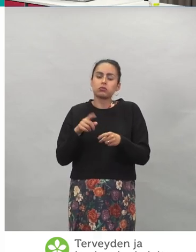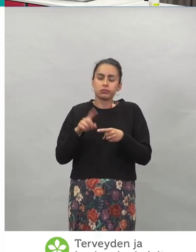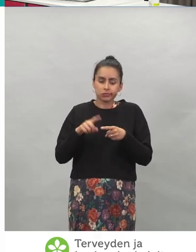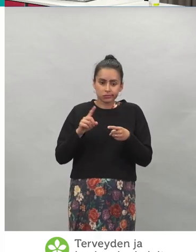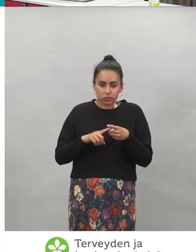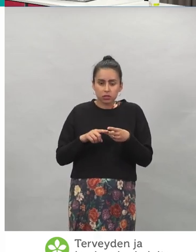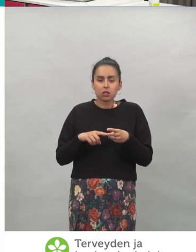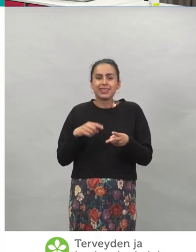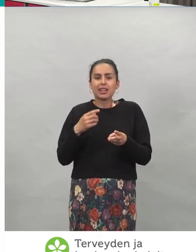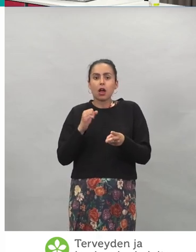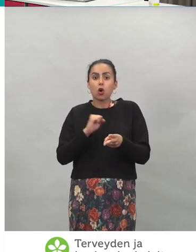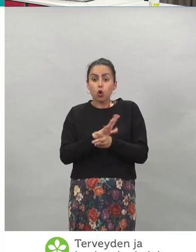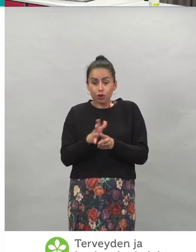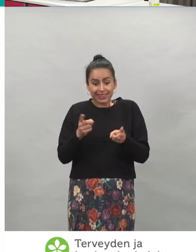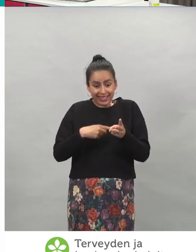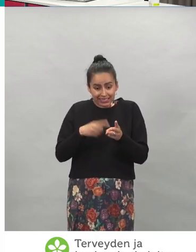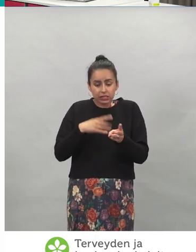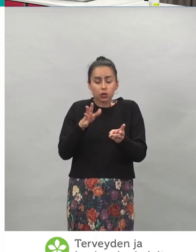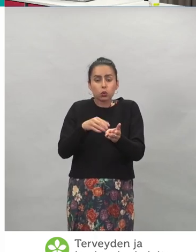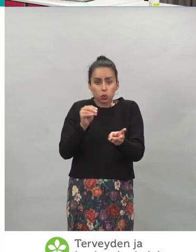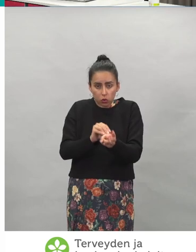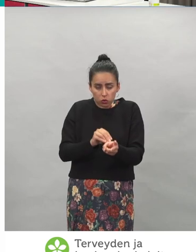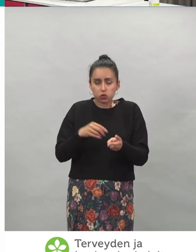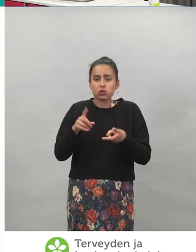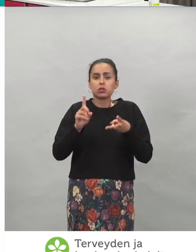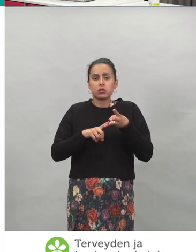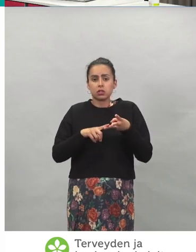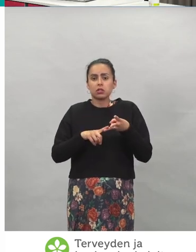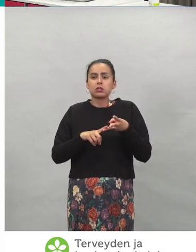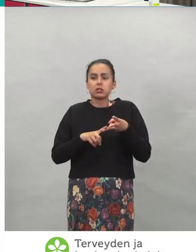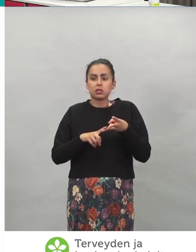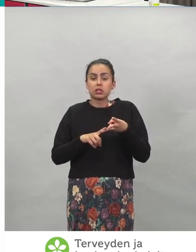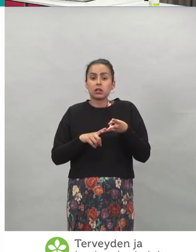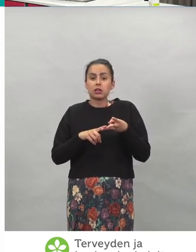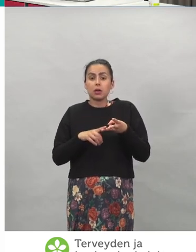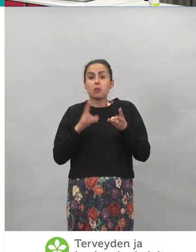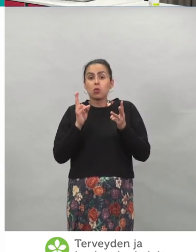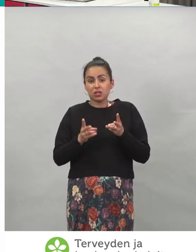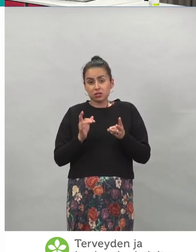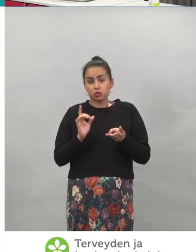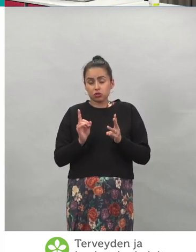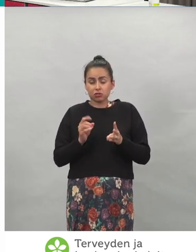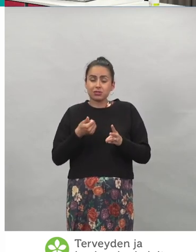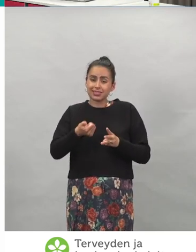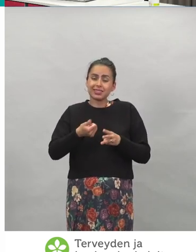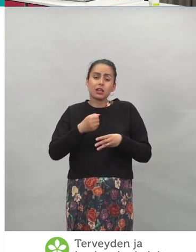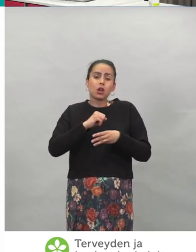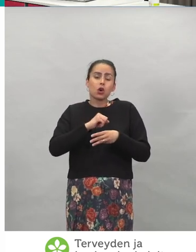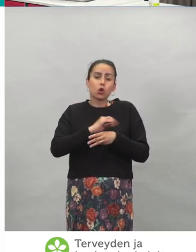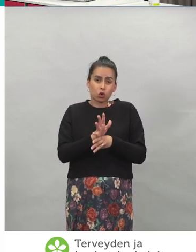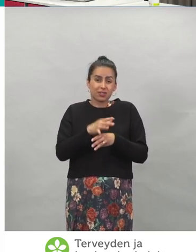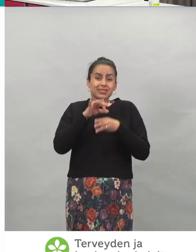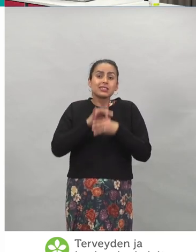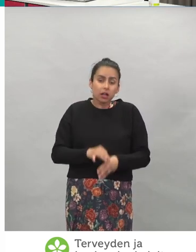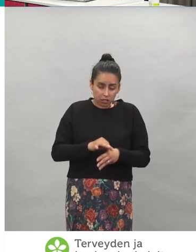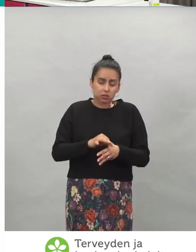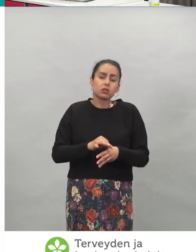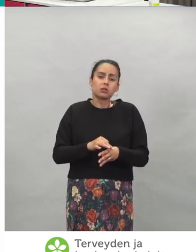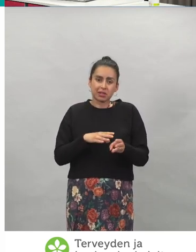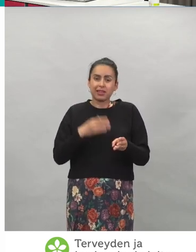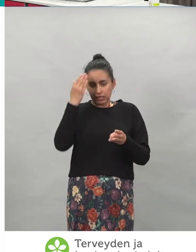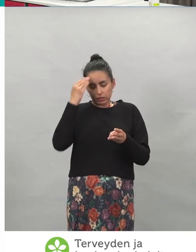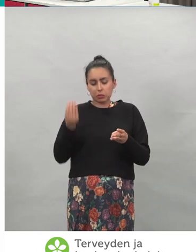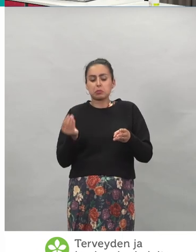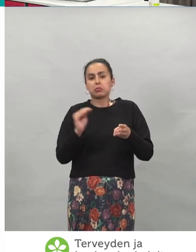koronatestituloksesta, sekä todistuksen mahdollisesti sairastetusta koronavirustaudista. Ja